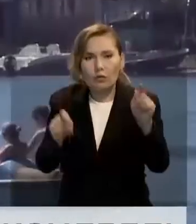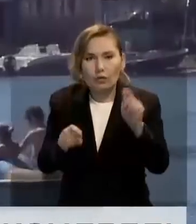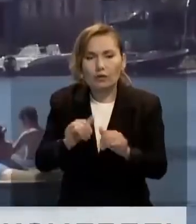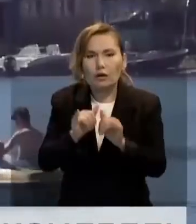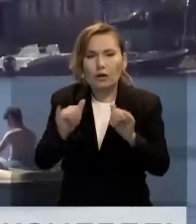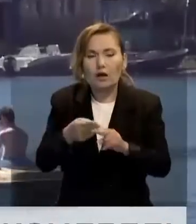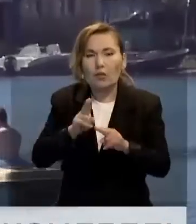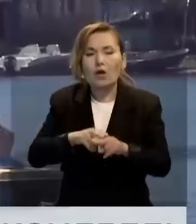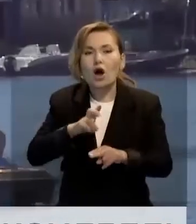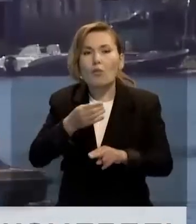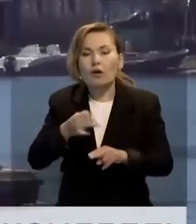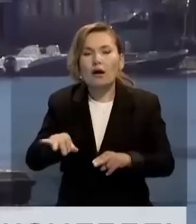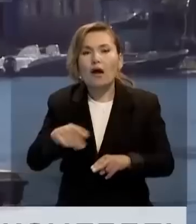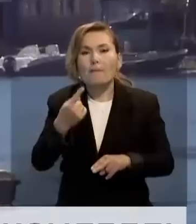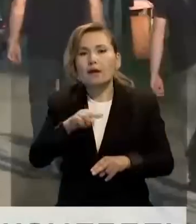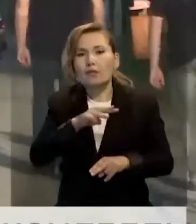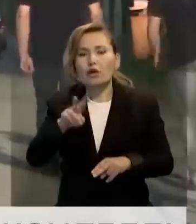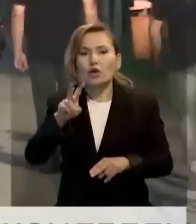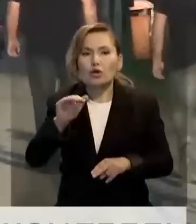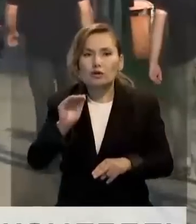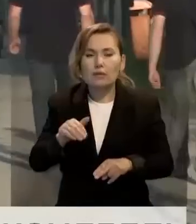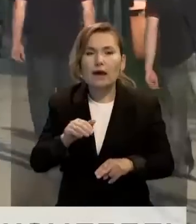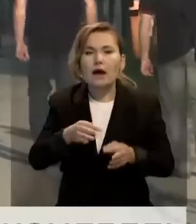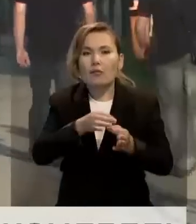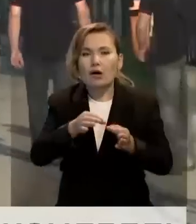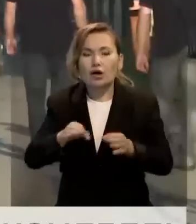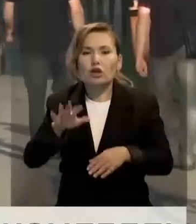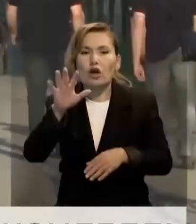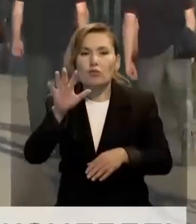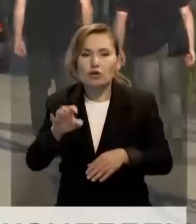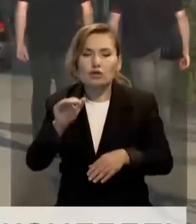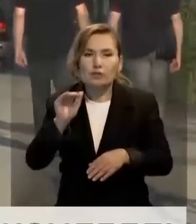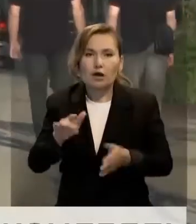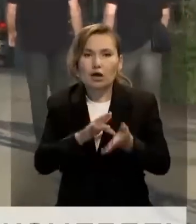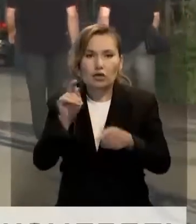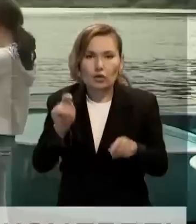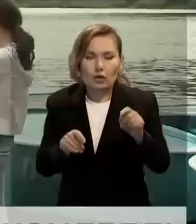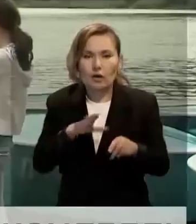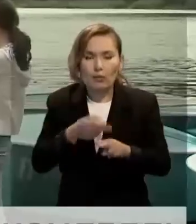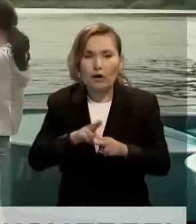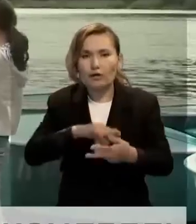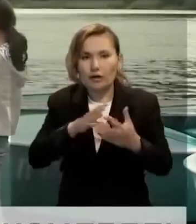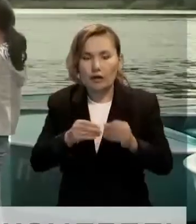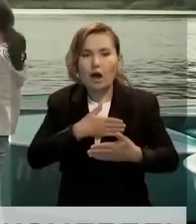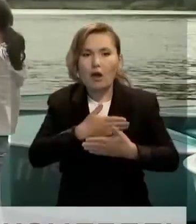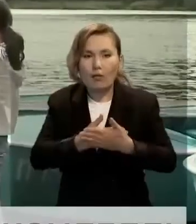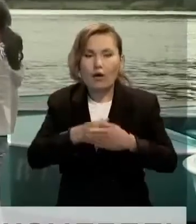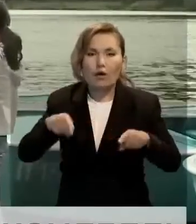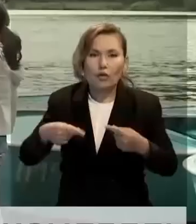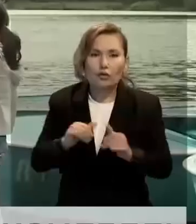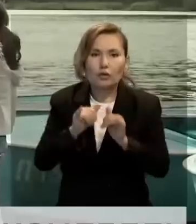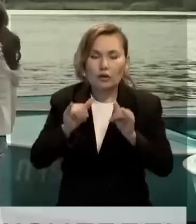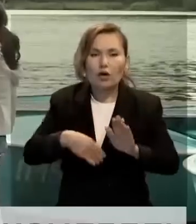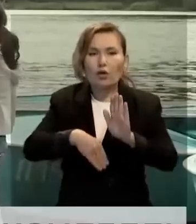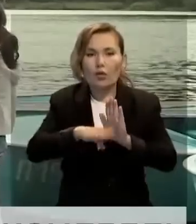Бүгінгі дейін бұрабайға 1 миллион 200 мүн, зерендігі 500 мүн демалушы келікпеткен. Осы қарқында бәсен сітпей одан әрі